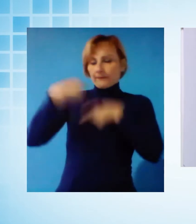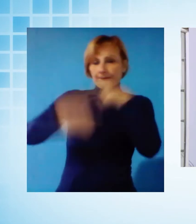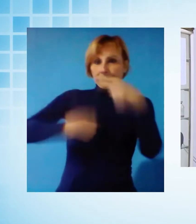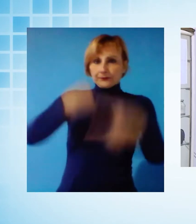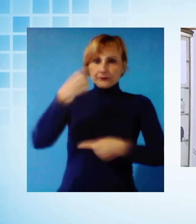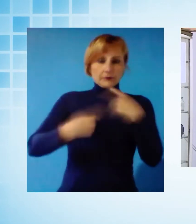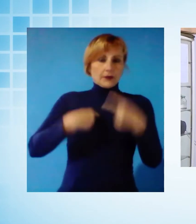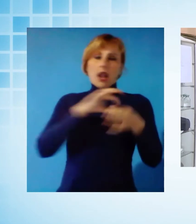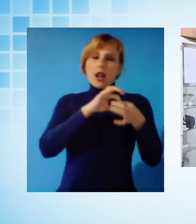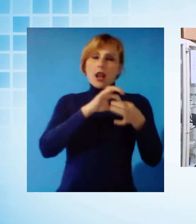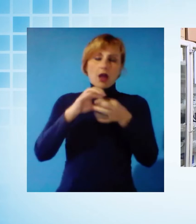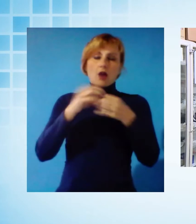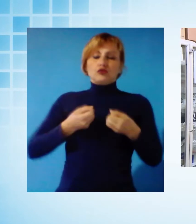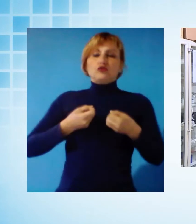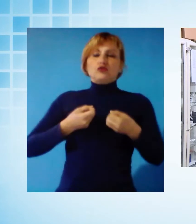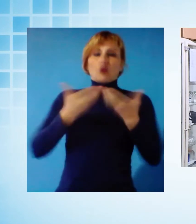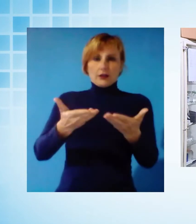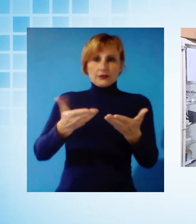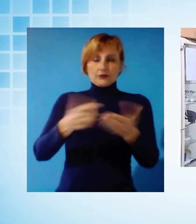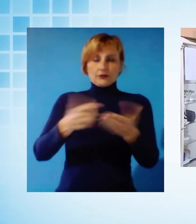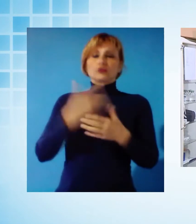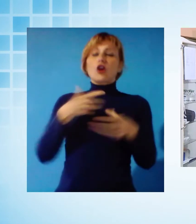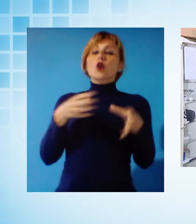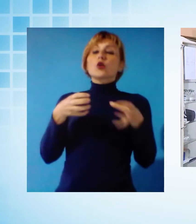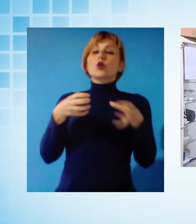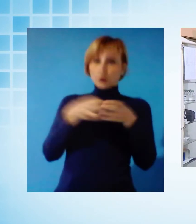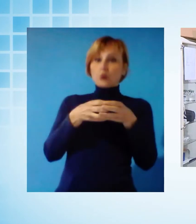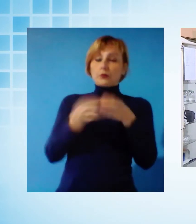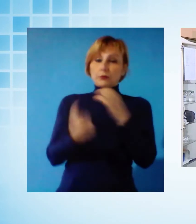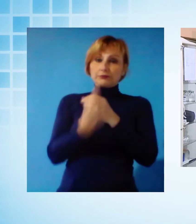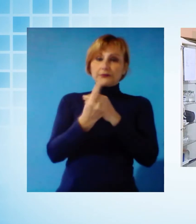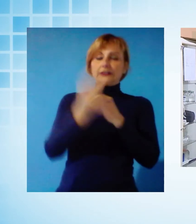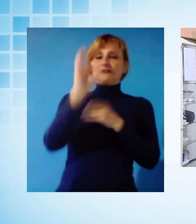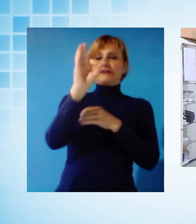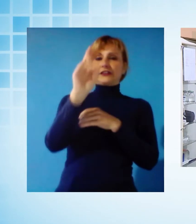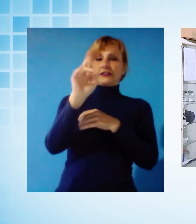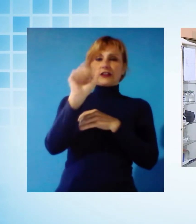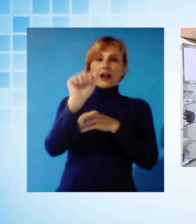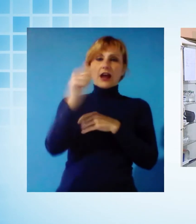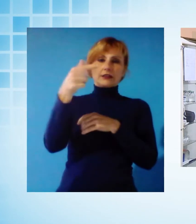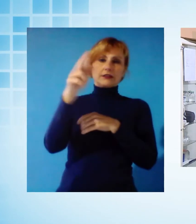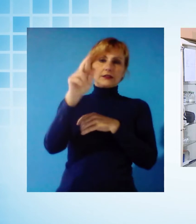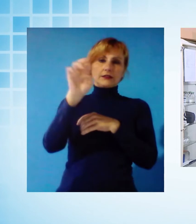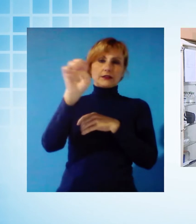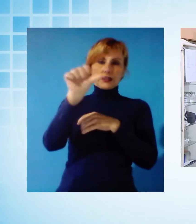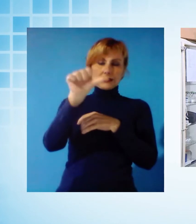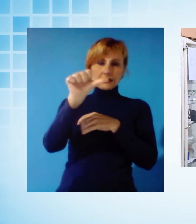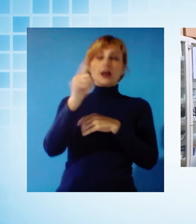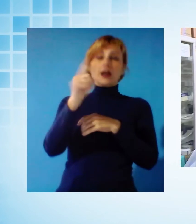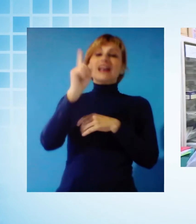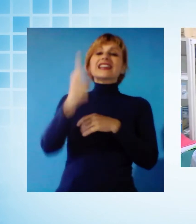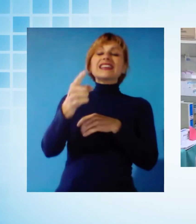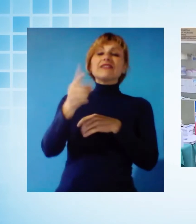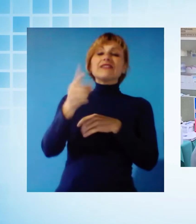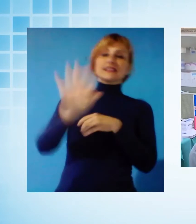opera della donazione. Tra i tanti gruppi c'è anche il gruppo fratres di Ghivizzano, che in questo momento così difficile non solo ha dato il suo